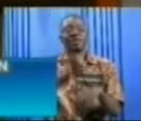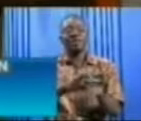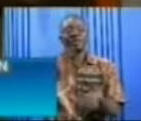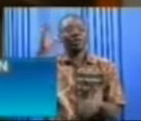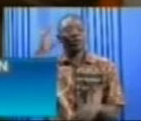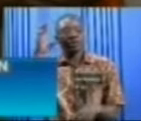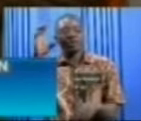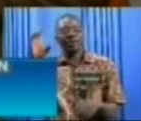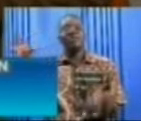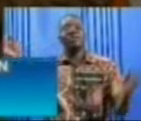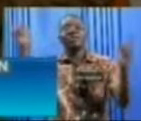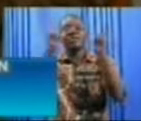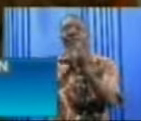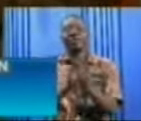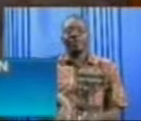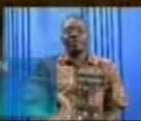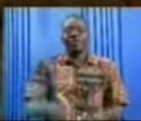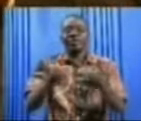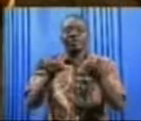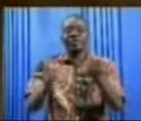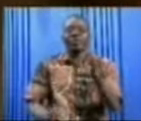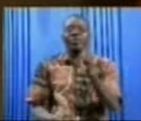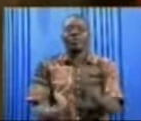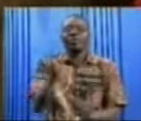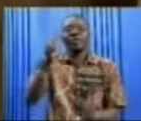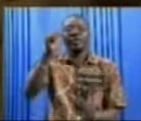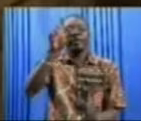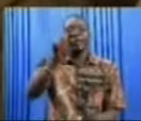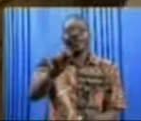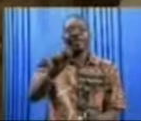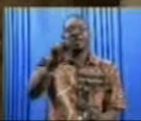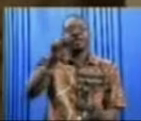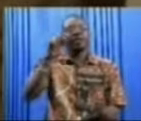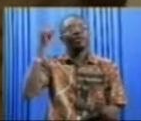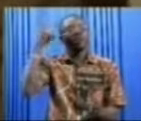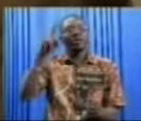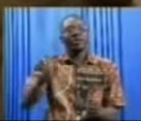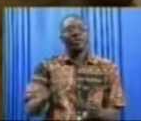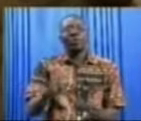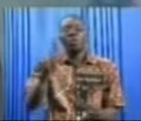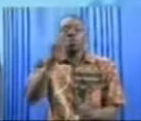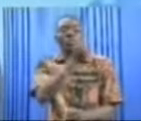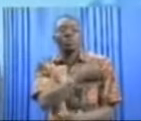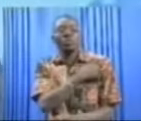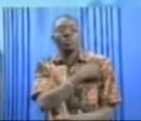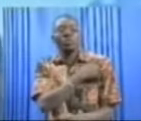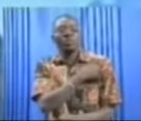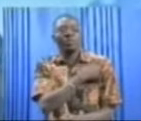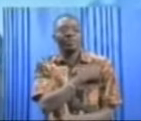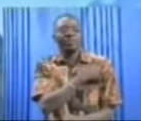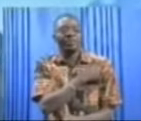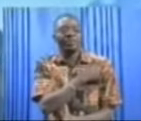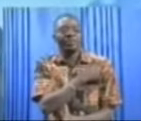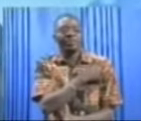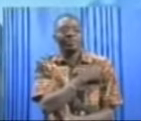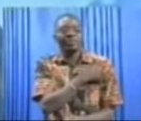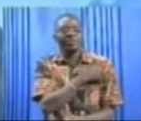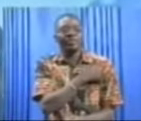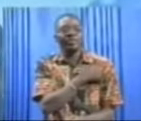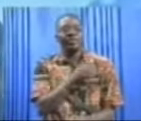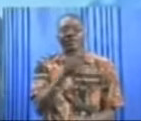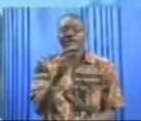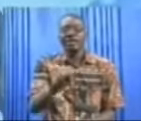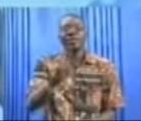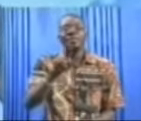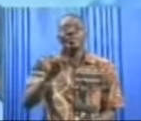Rendez-vous a été donné aux plus chanceux pour le 20e tirage prévu au Togo. La mutuelle de